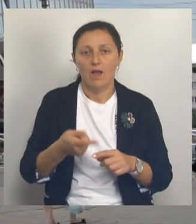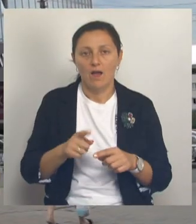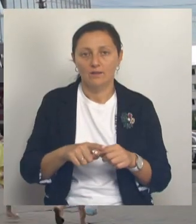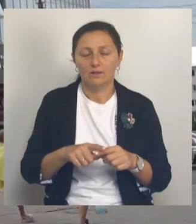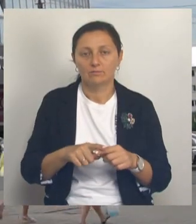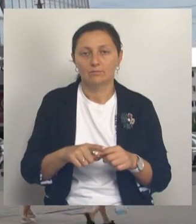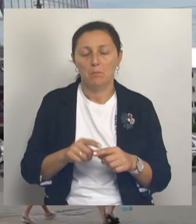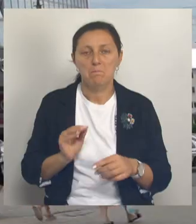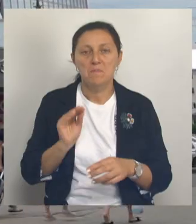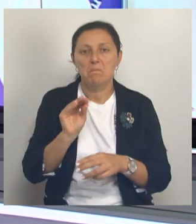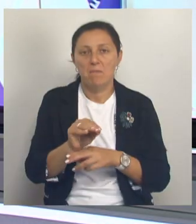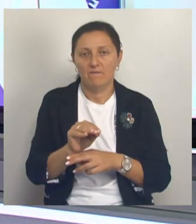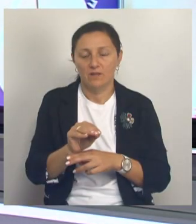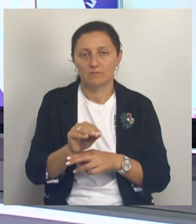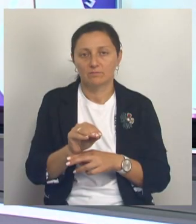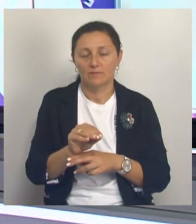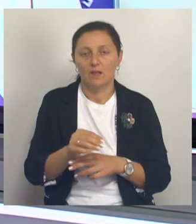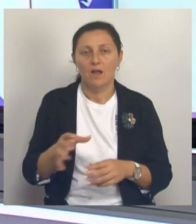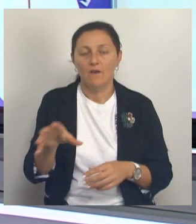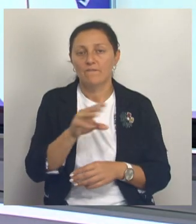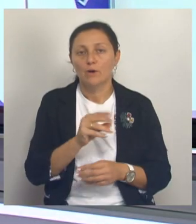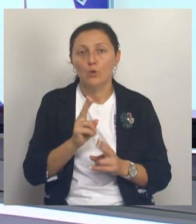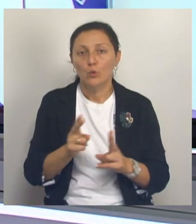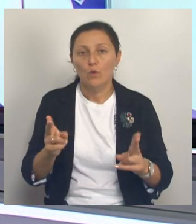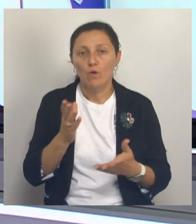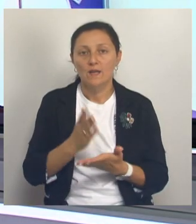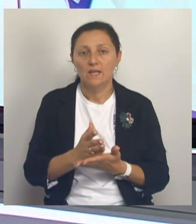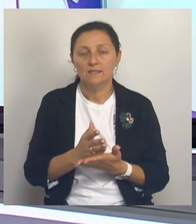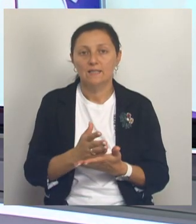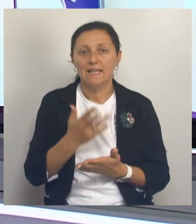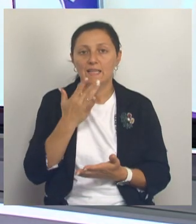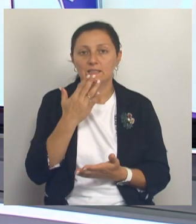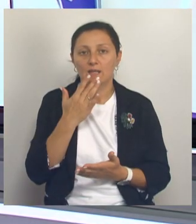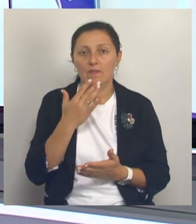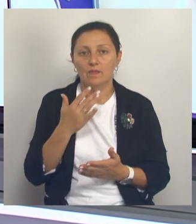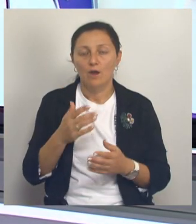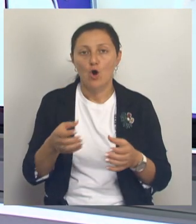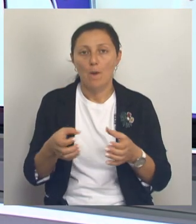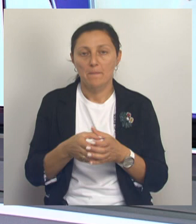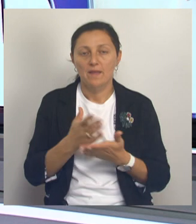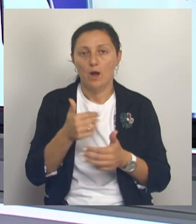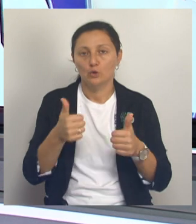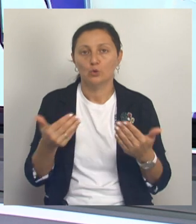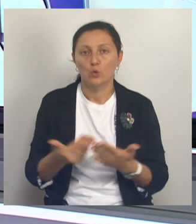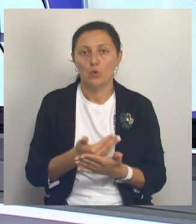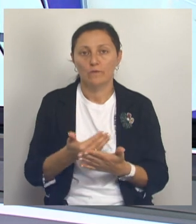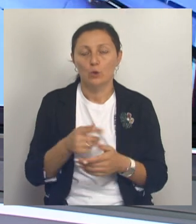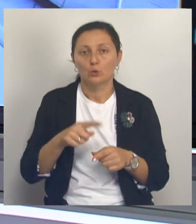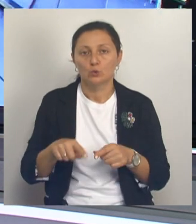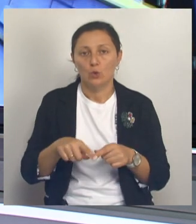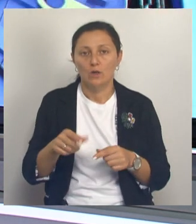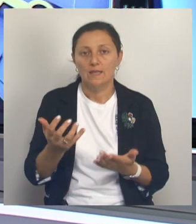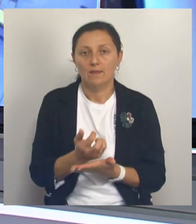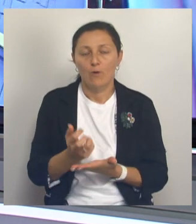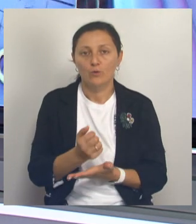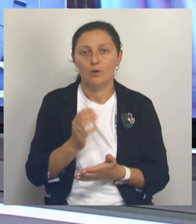большую часть прибавки в портфелях. Кстати, для тех, кто держит на руках бумаги иностранных компаний, есть хорошие новости. Возможно, уже скоро доход по ним